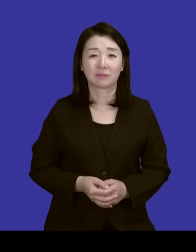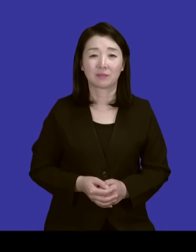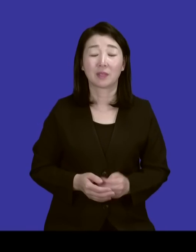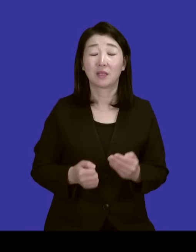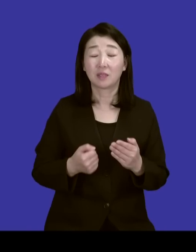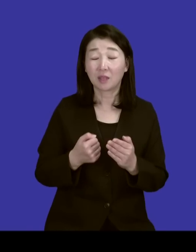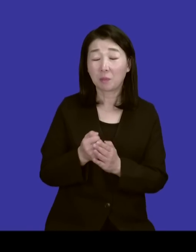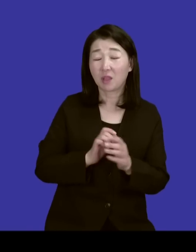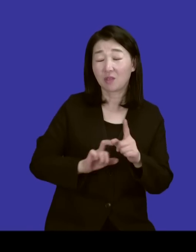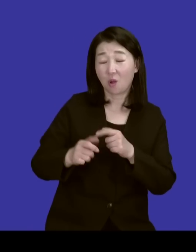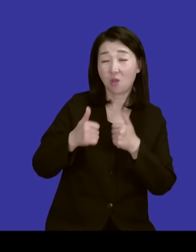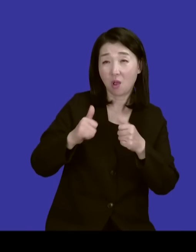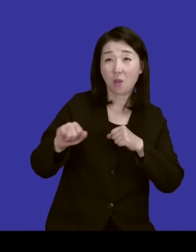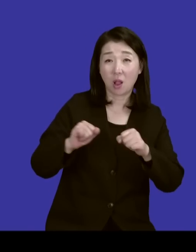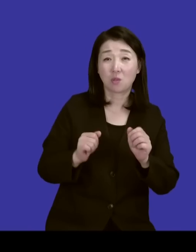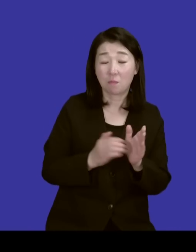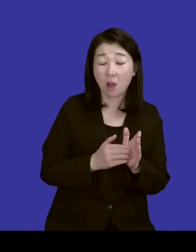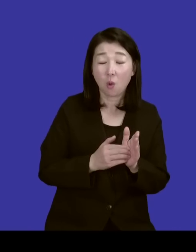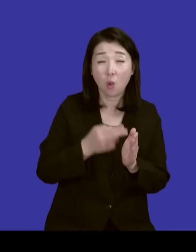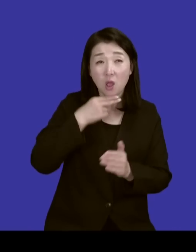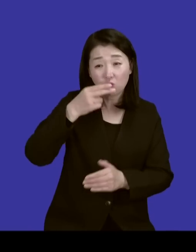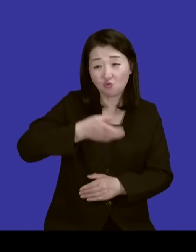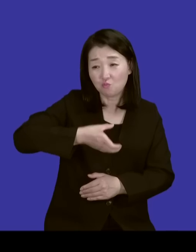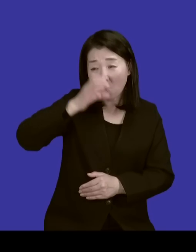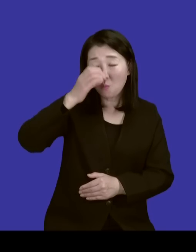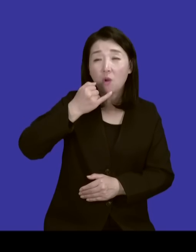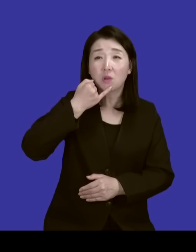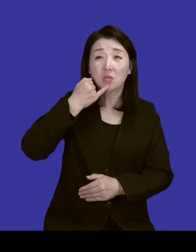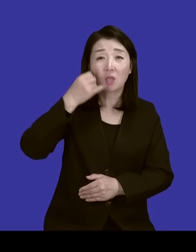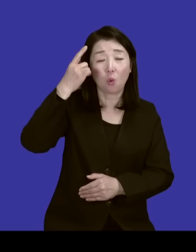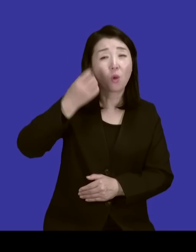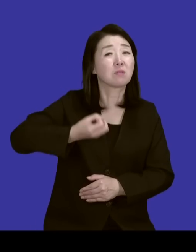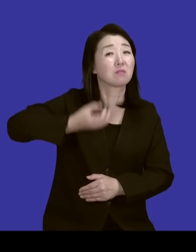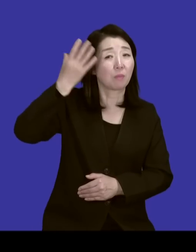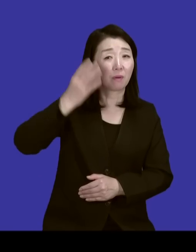더했죠. 술을 먹으면 괜찮아요. 잊어버리니까.